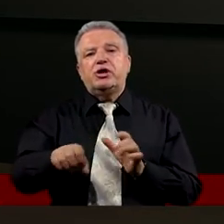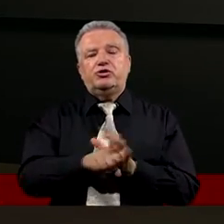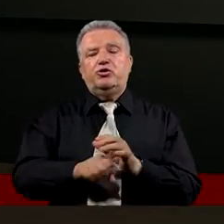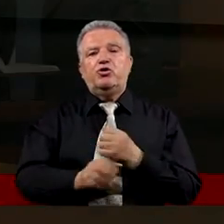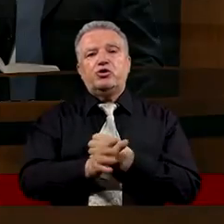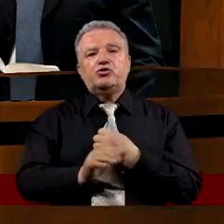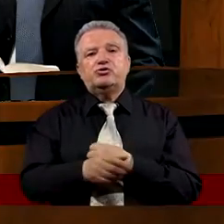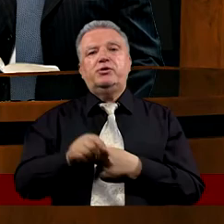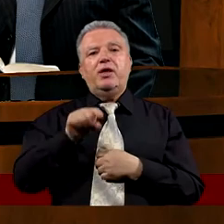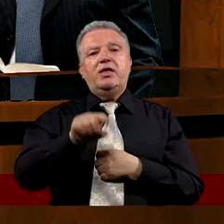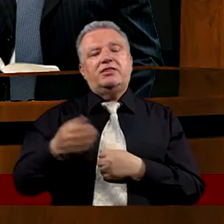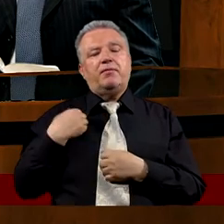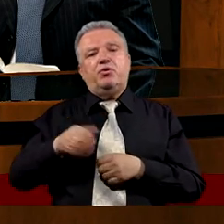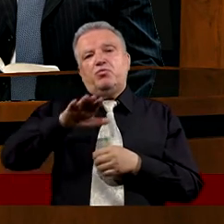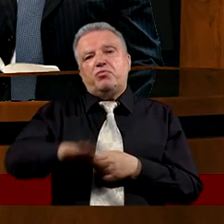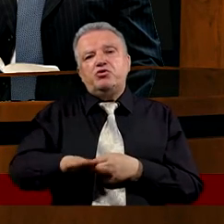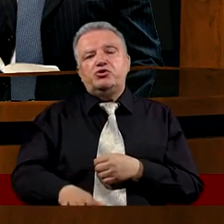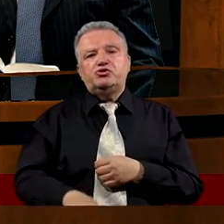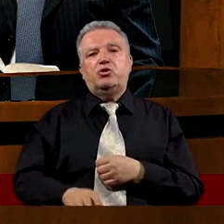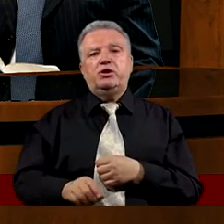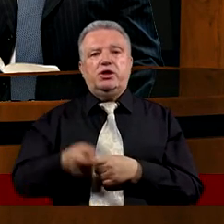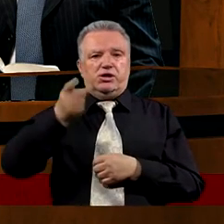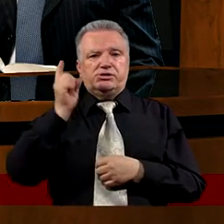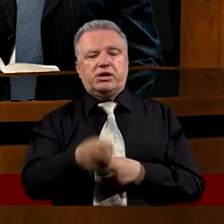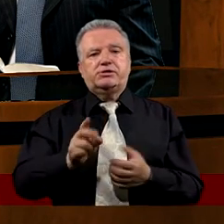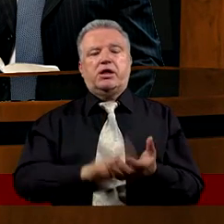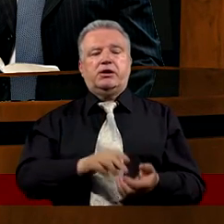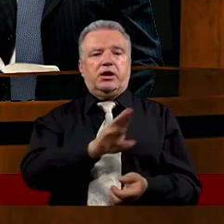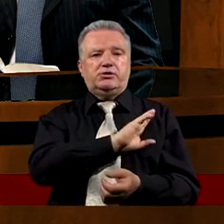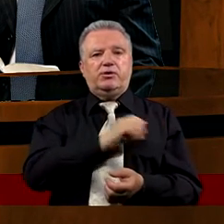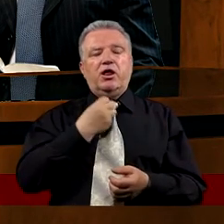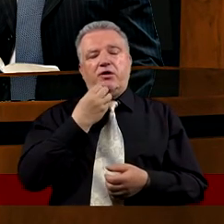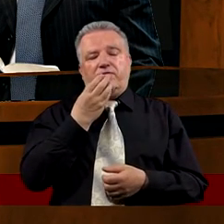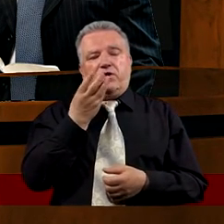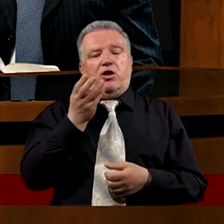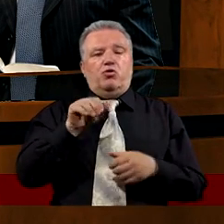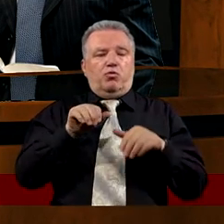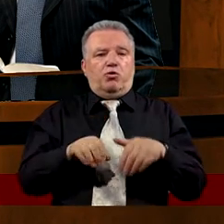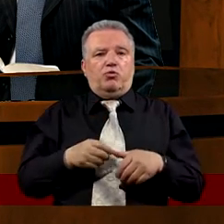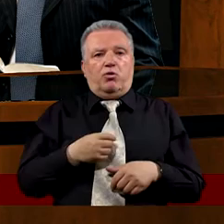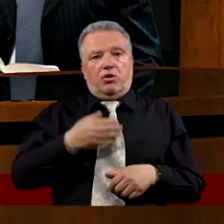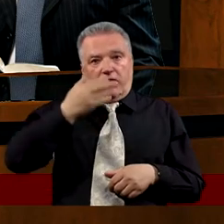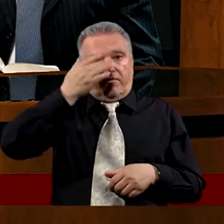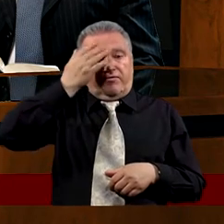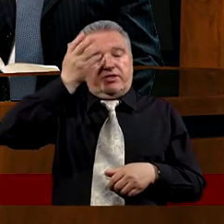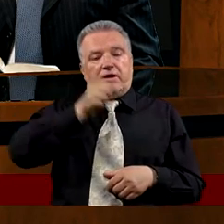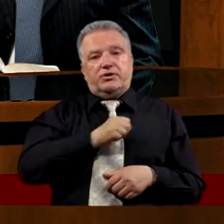był poniżony Że tam był skazany na śmierć Wielu mogło wydawać się Że